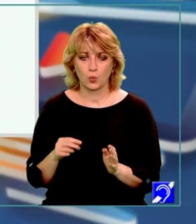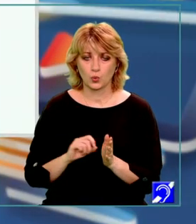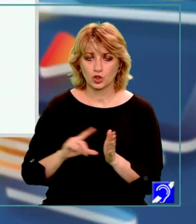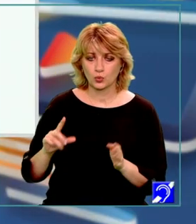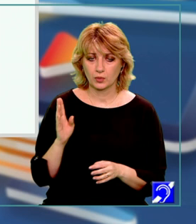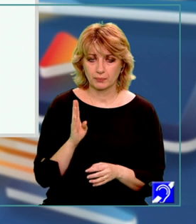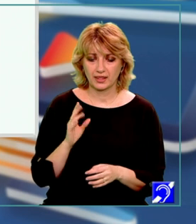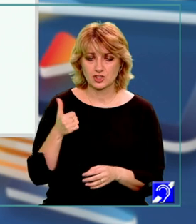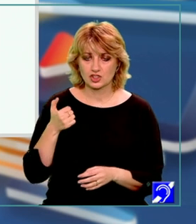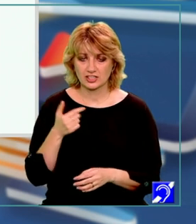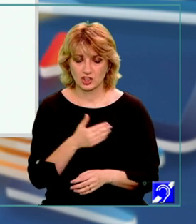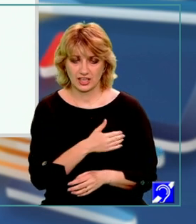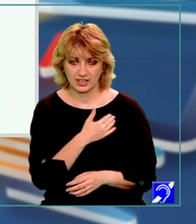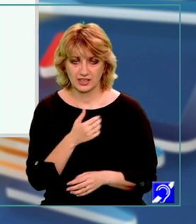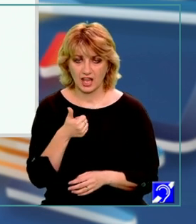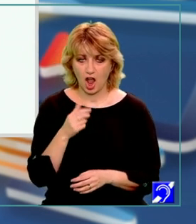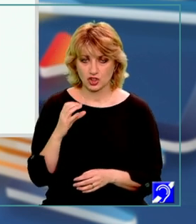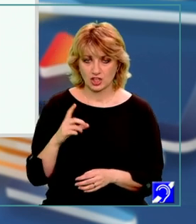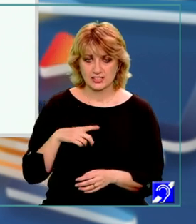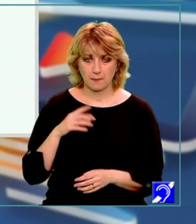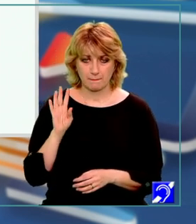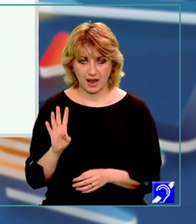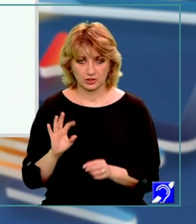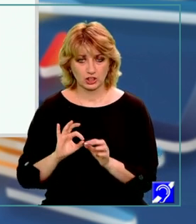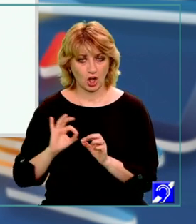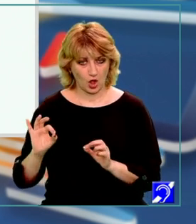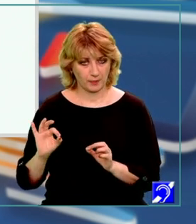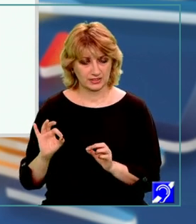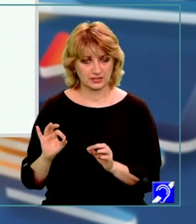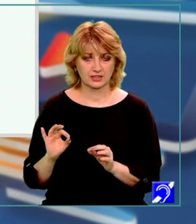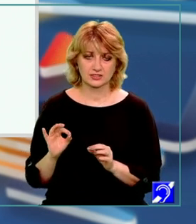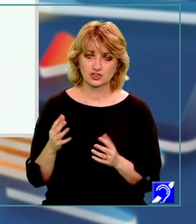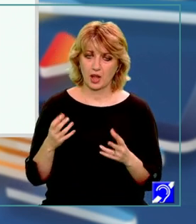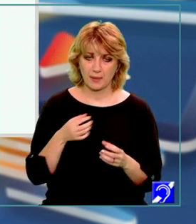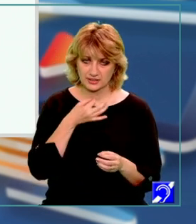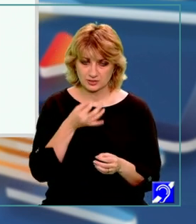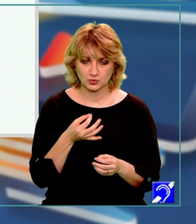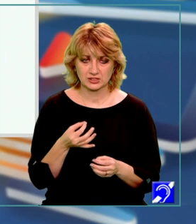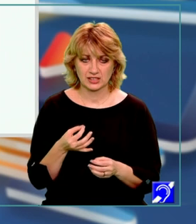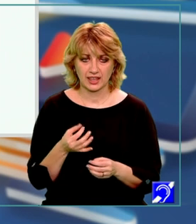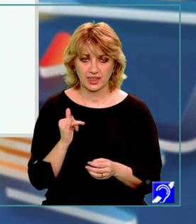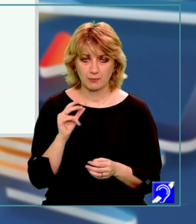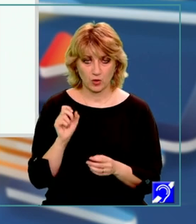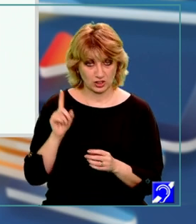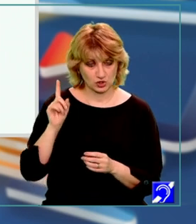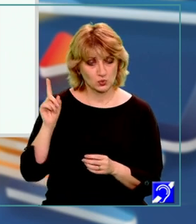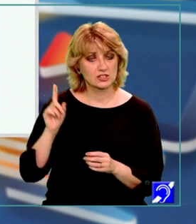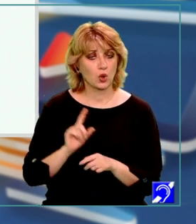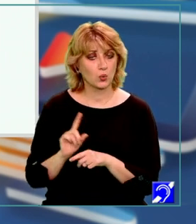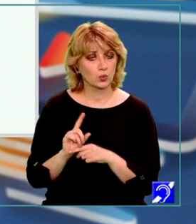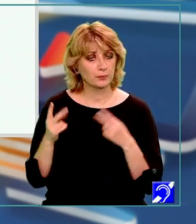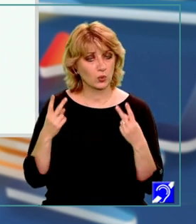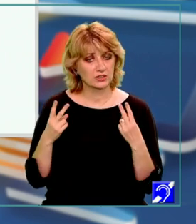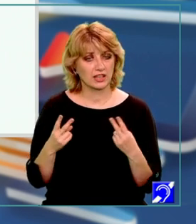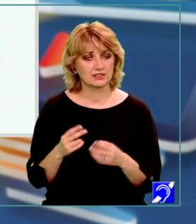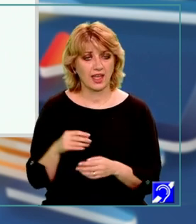de grade, ni s-a spus AC 4 km. Ni s-a mai spus în ipoteză un lucru foarte important și